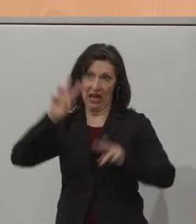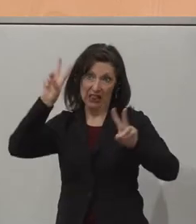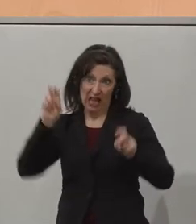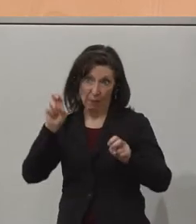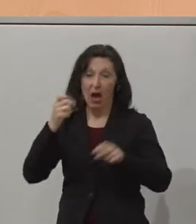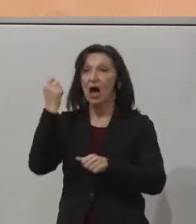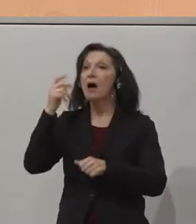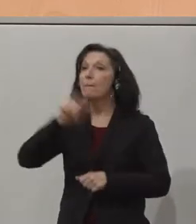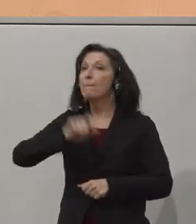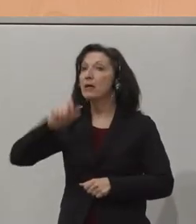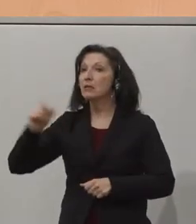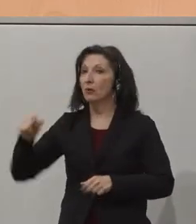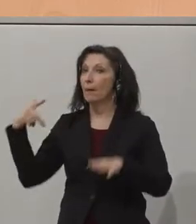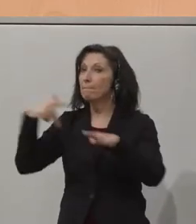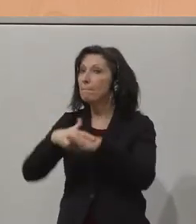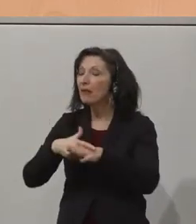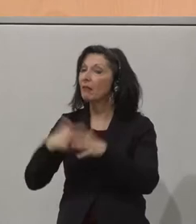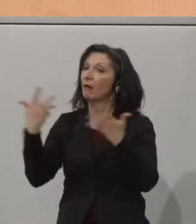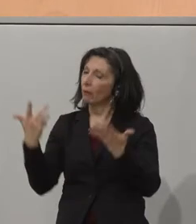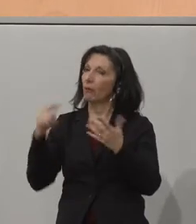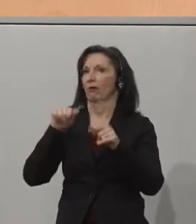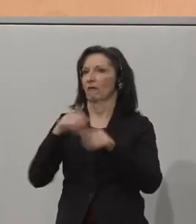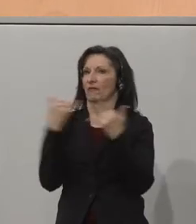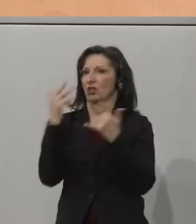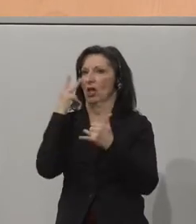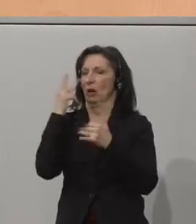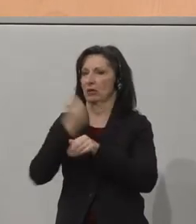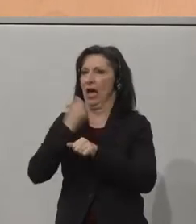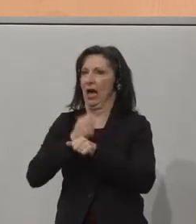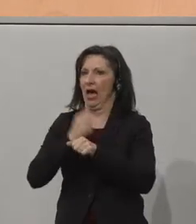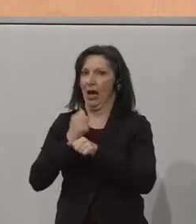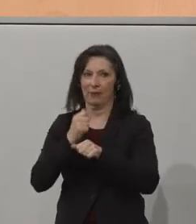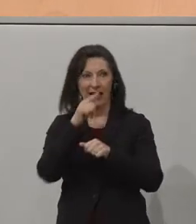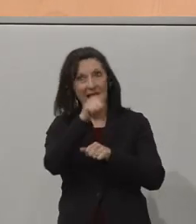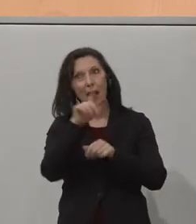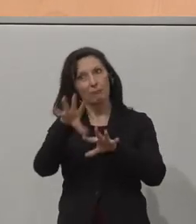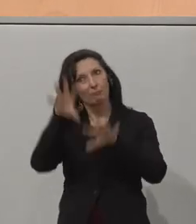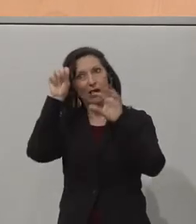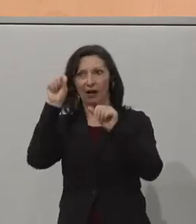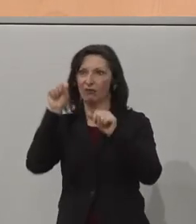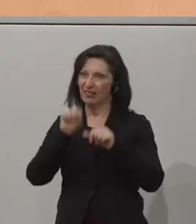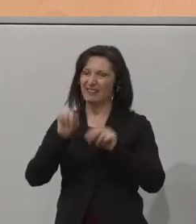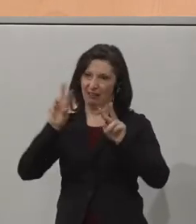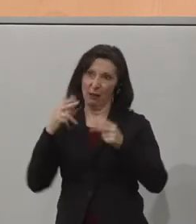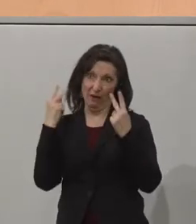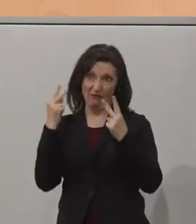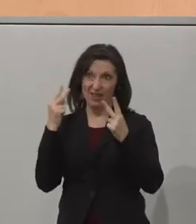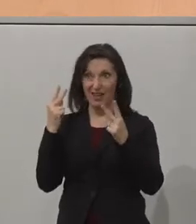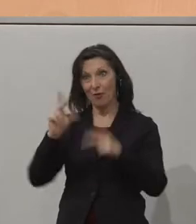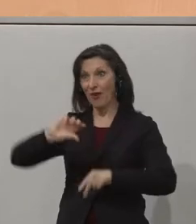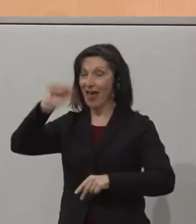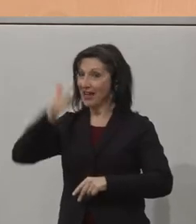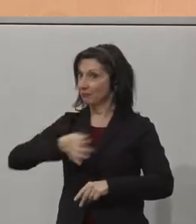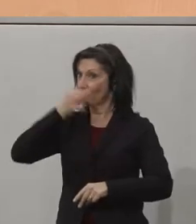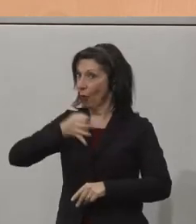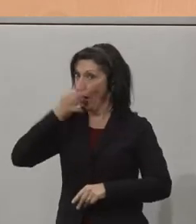Arbeitsministerium seinen Platz gefunden hat und die Bedeutung und die Wichtigkeit erkannt wurde. Also freuen wir uns jetzt auf die erste Keynote vom Bundesminister